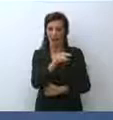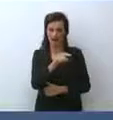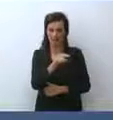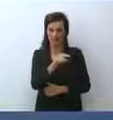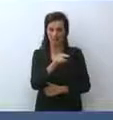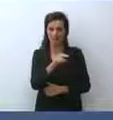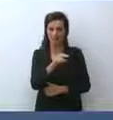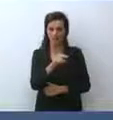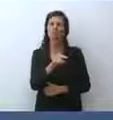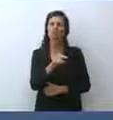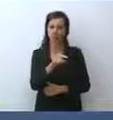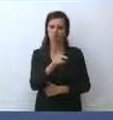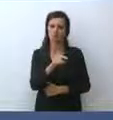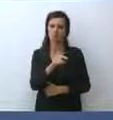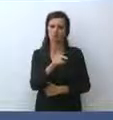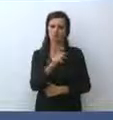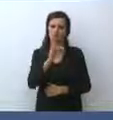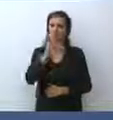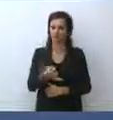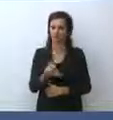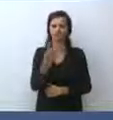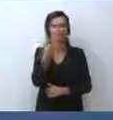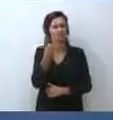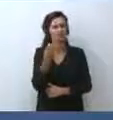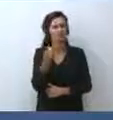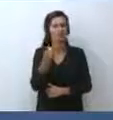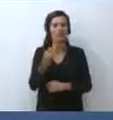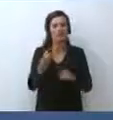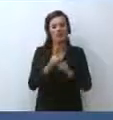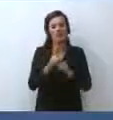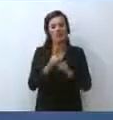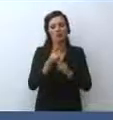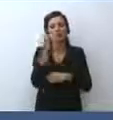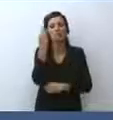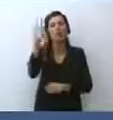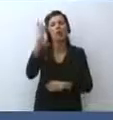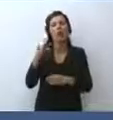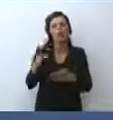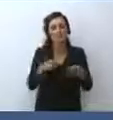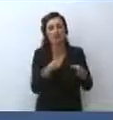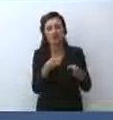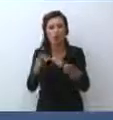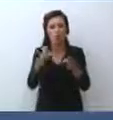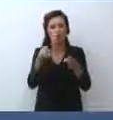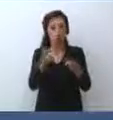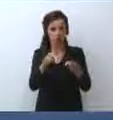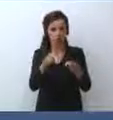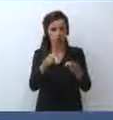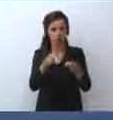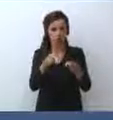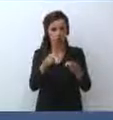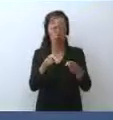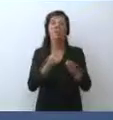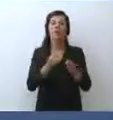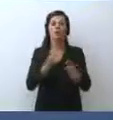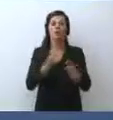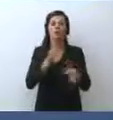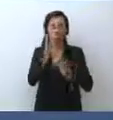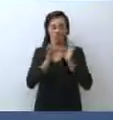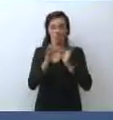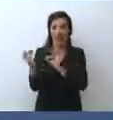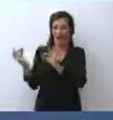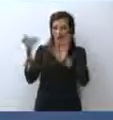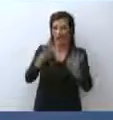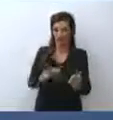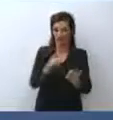percorso speciale. Intanto all'arrivo sono stati tutti accolti in